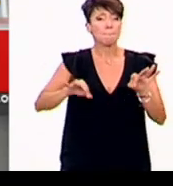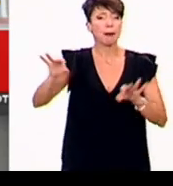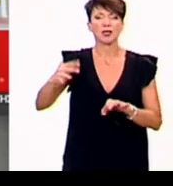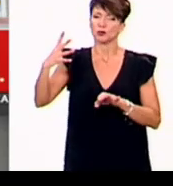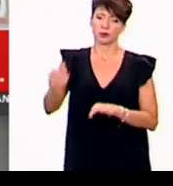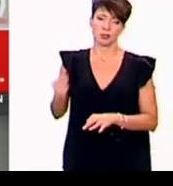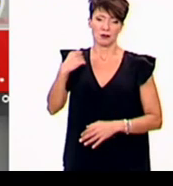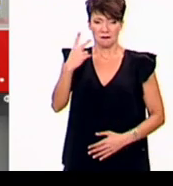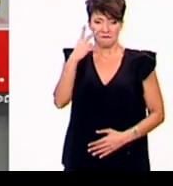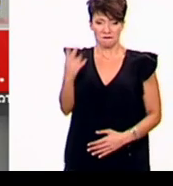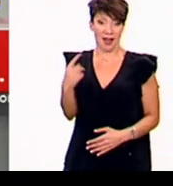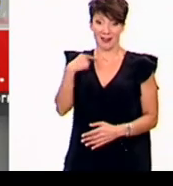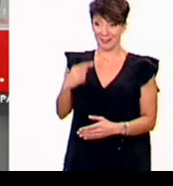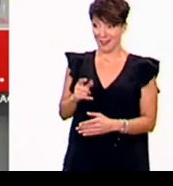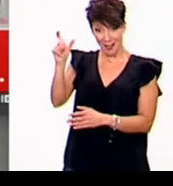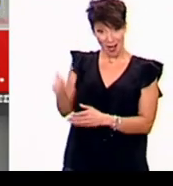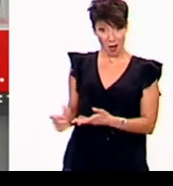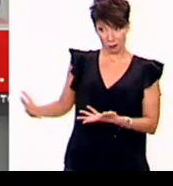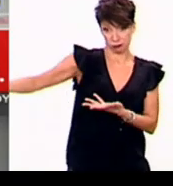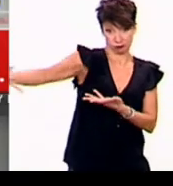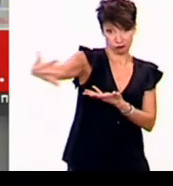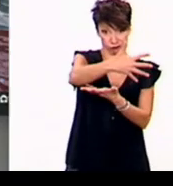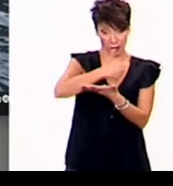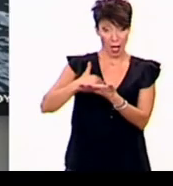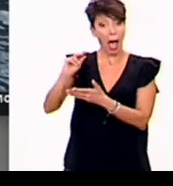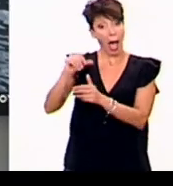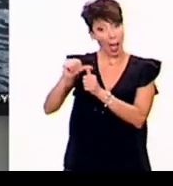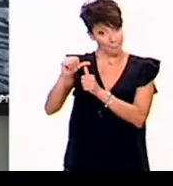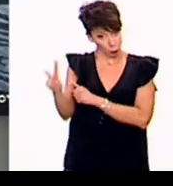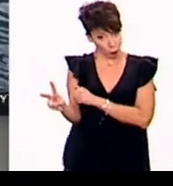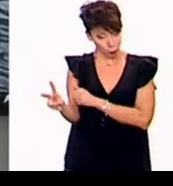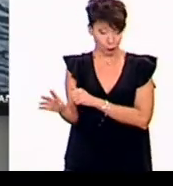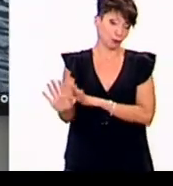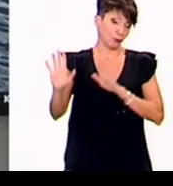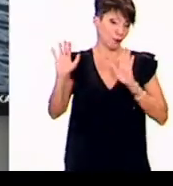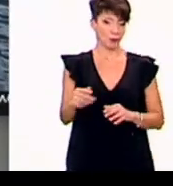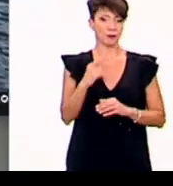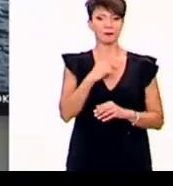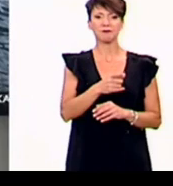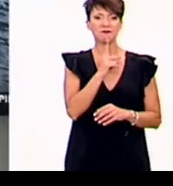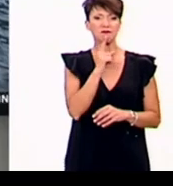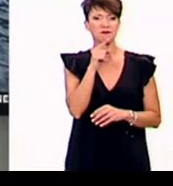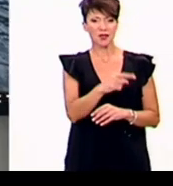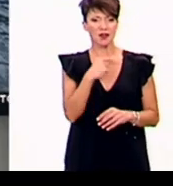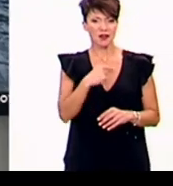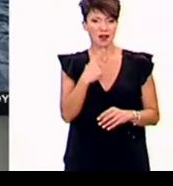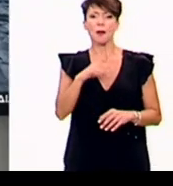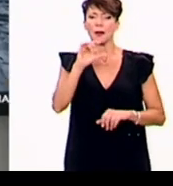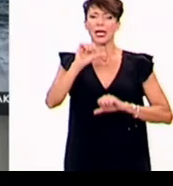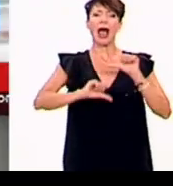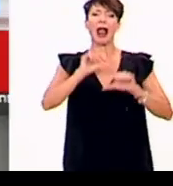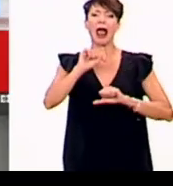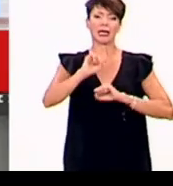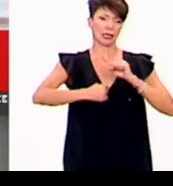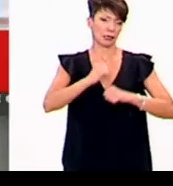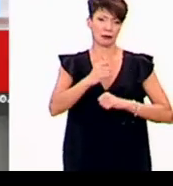απολύτως προφανές ότι δεν προκύπτουν από τις βουλευτικές αποζημιώσεις. Είναι το κερασάκι στην τούρτα της παρακμής υποστηρίζει το κίνημα αλλαγής.